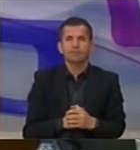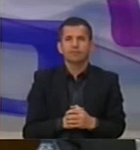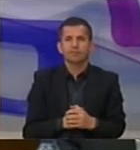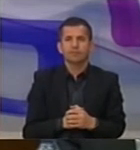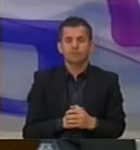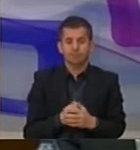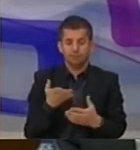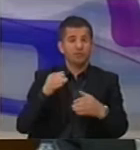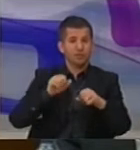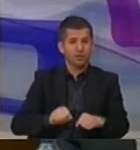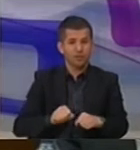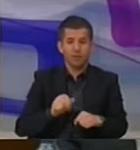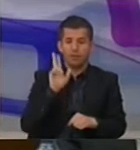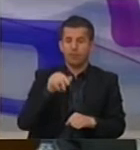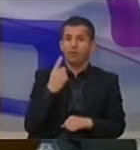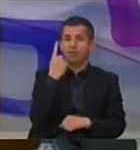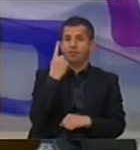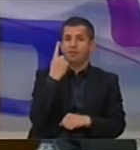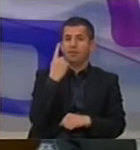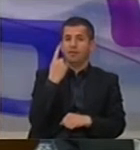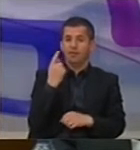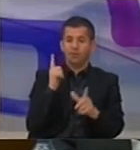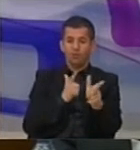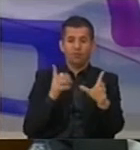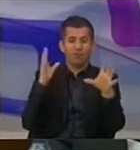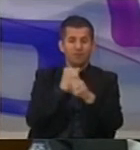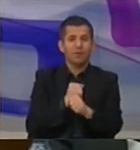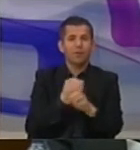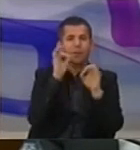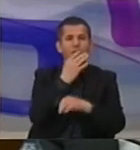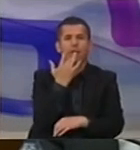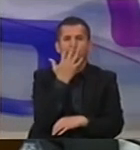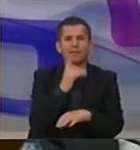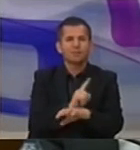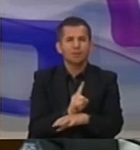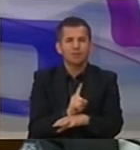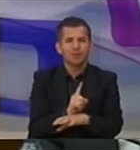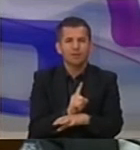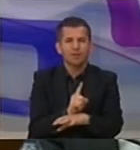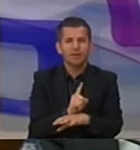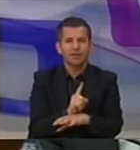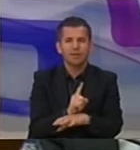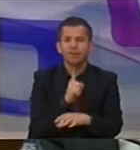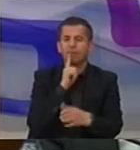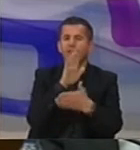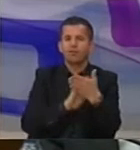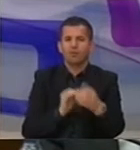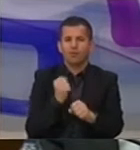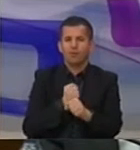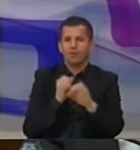Kjo qeveria është e vetë me pas lufte që nuk ju dhanë asë 5 minuta a fatë për të filu punen.